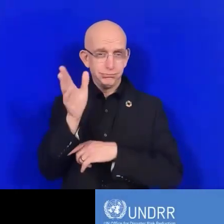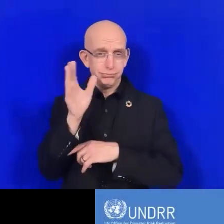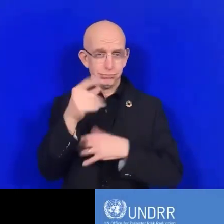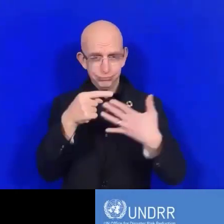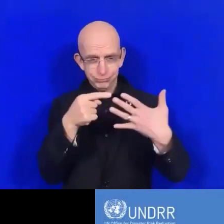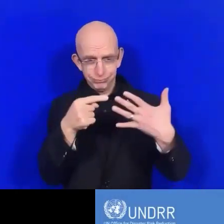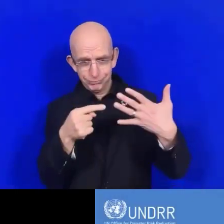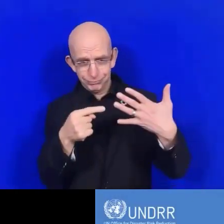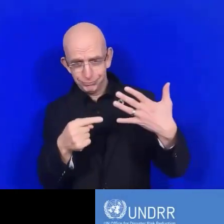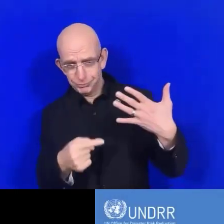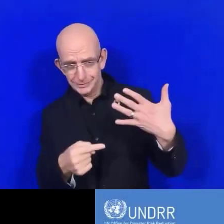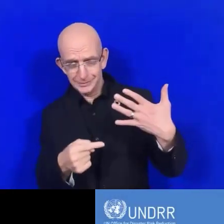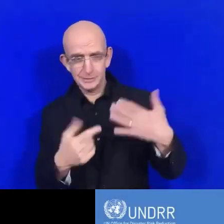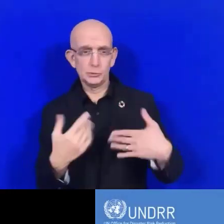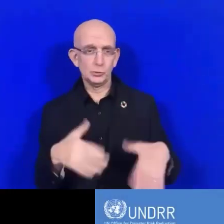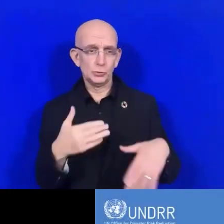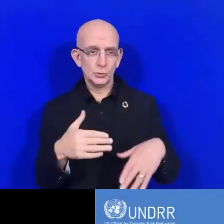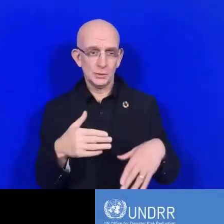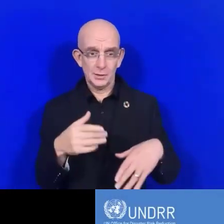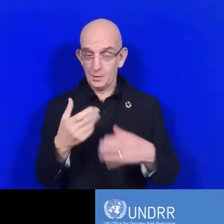voudrons que vous répondiez.